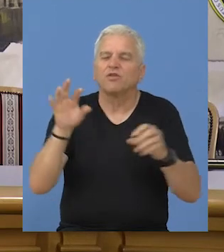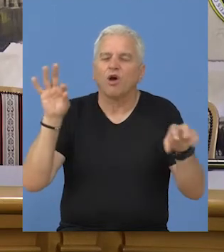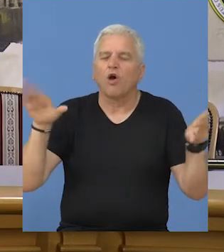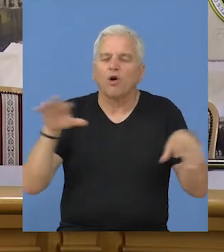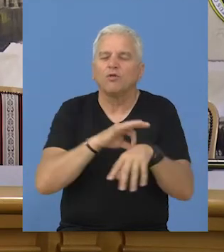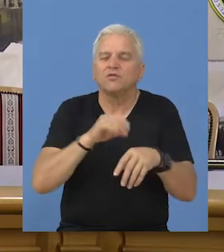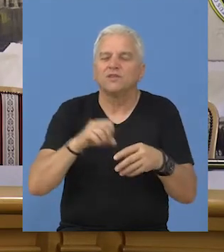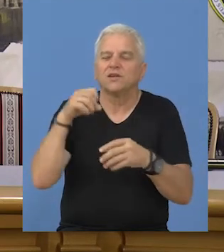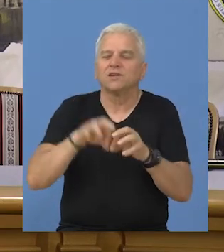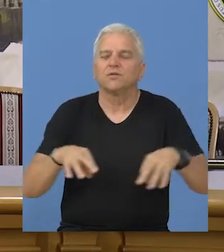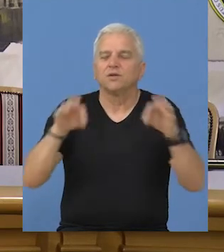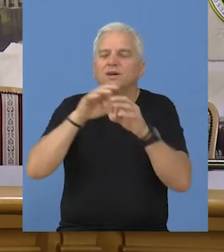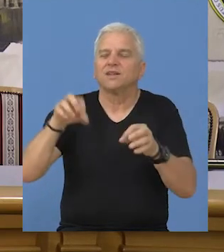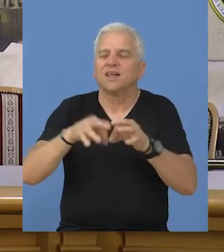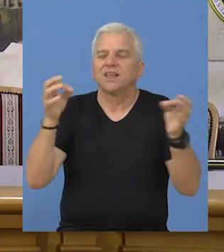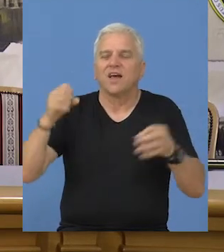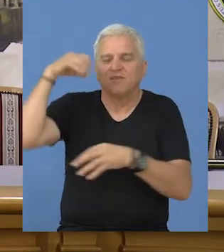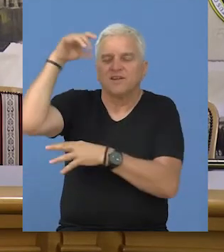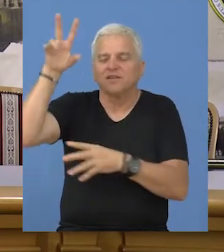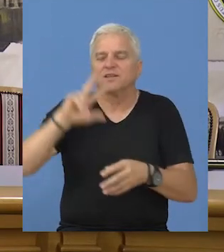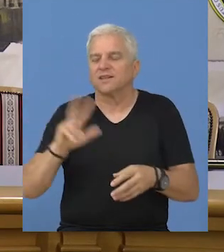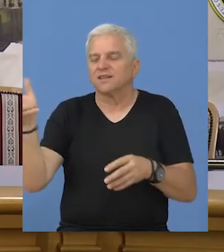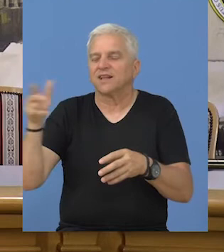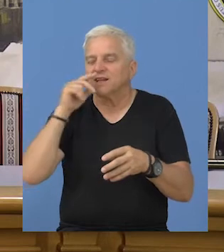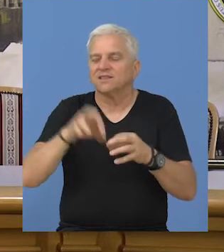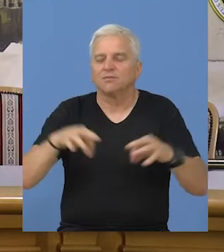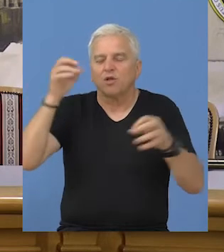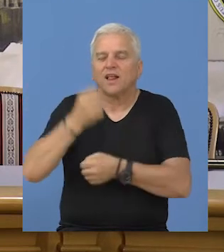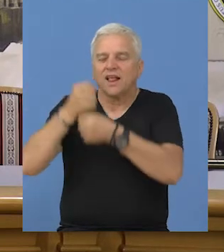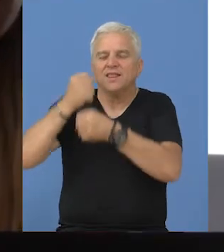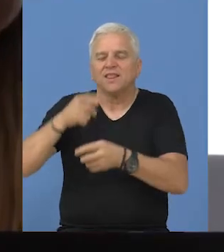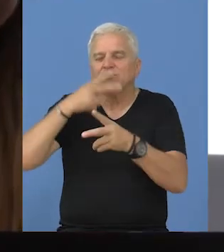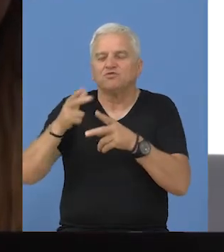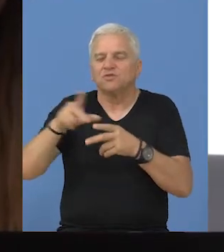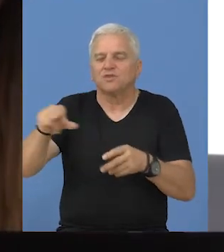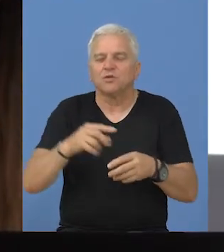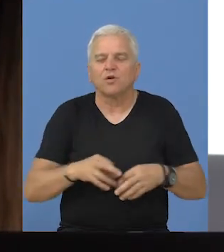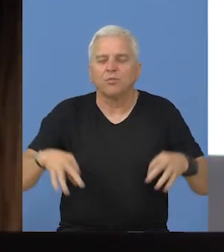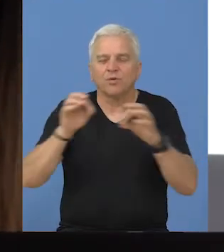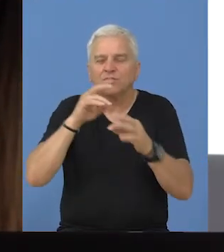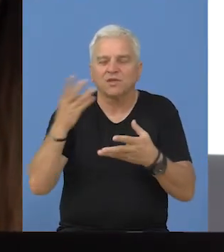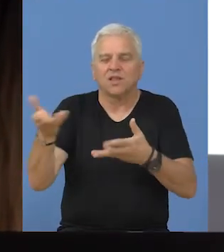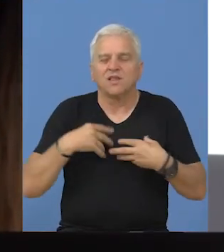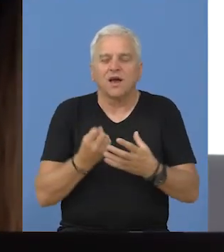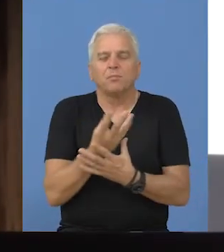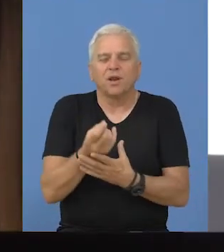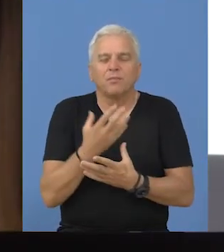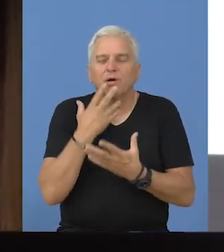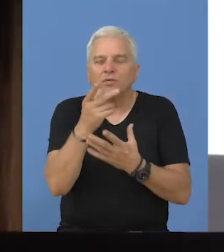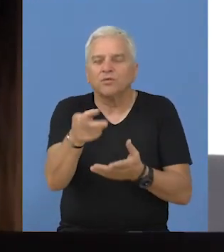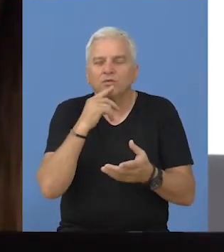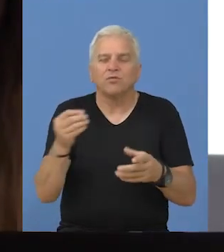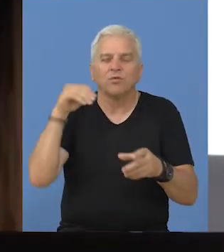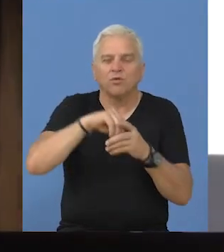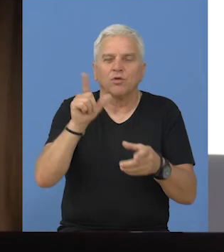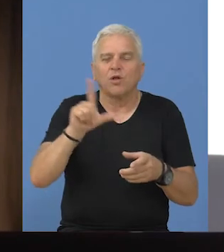projekat javne rasvete i projekat dimljučara. Opština Bečoj je u okviru ovog projekta dobila i